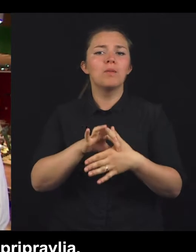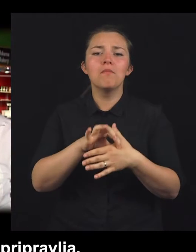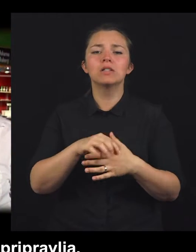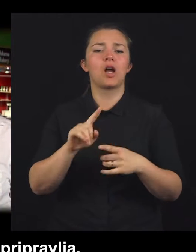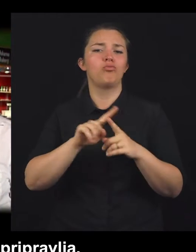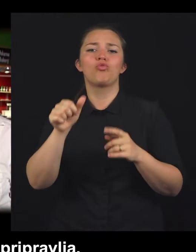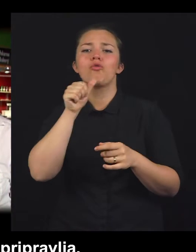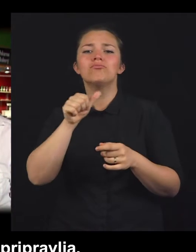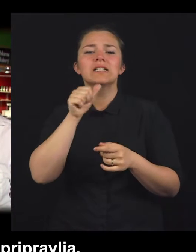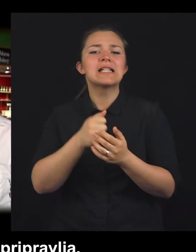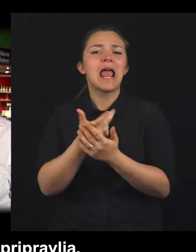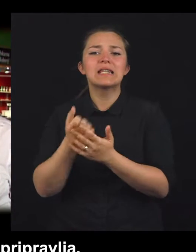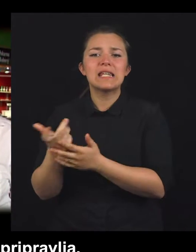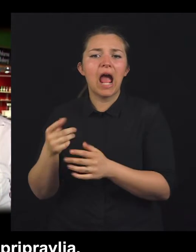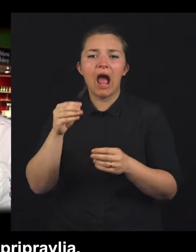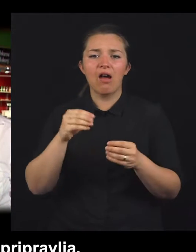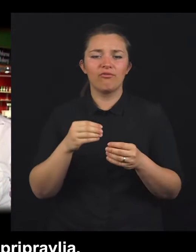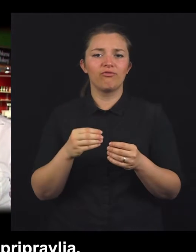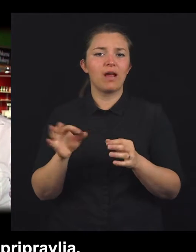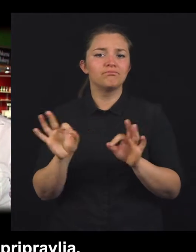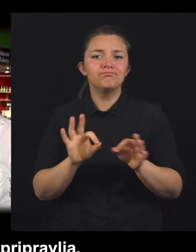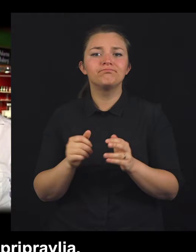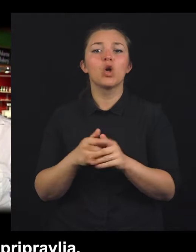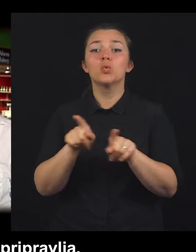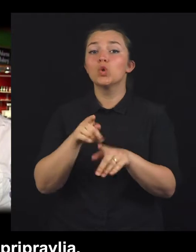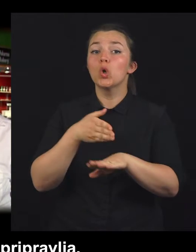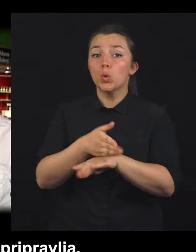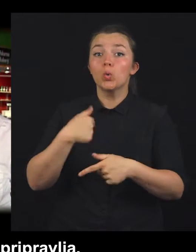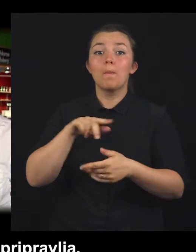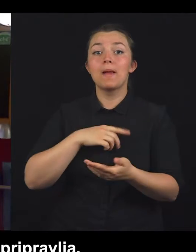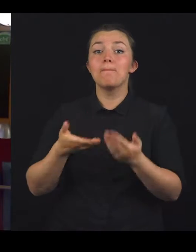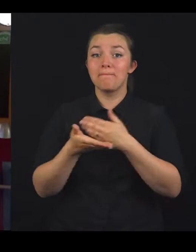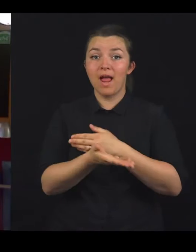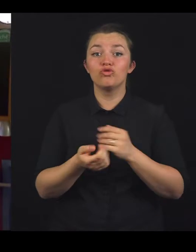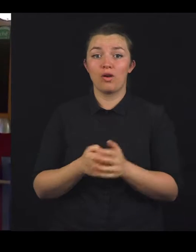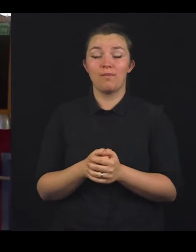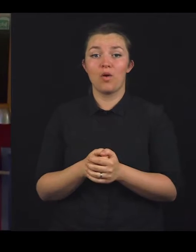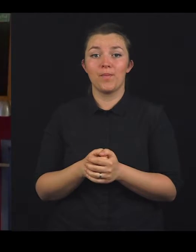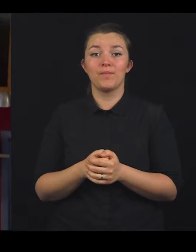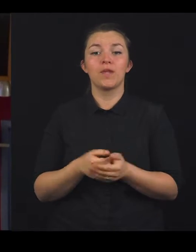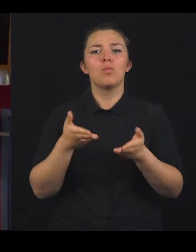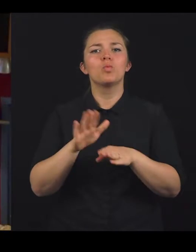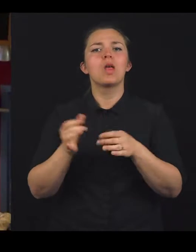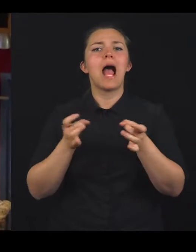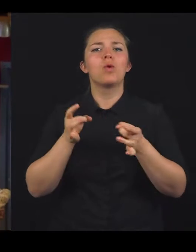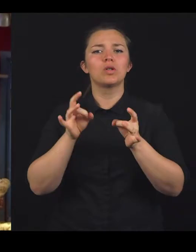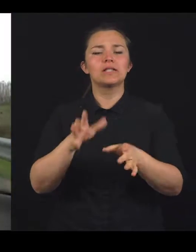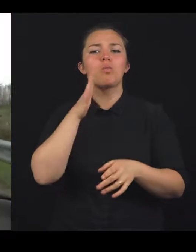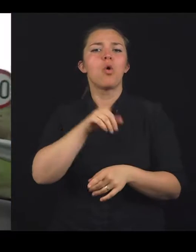pripravlja zraven. Od mesa do zelenjave, tudi kruh pečemo. Ponudbo na avtocestah